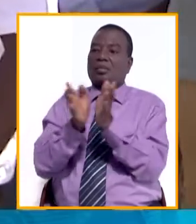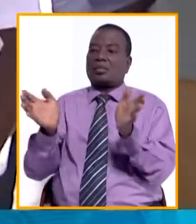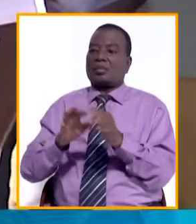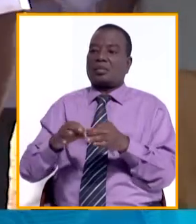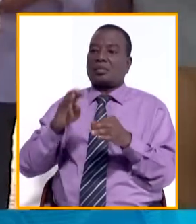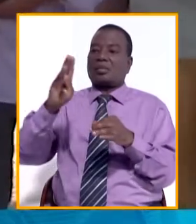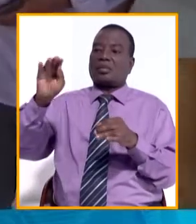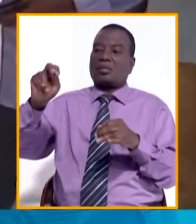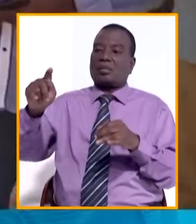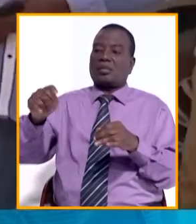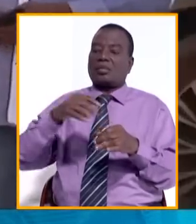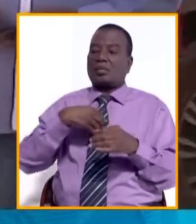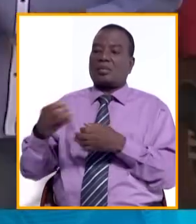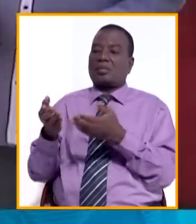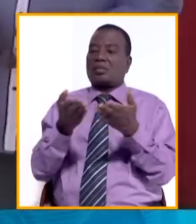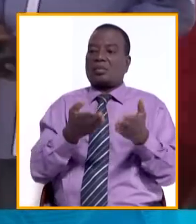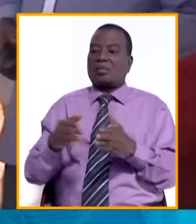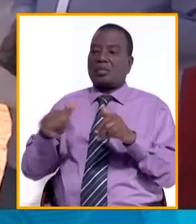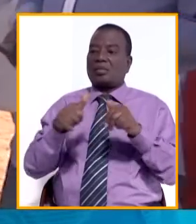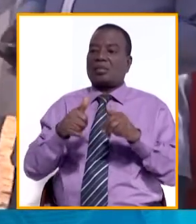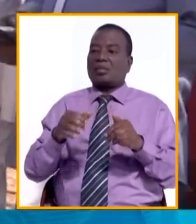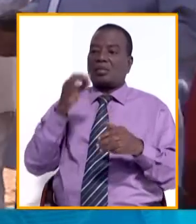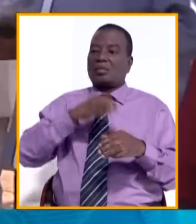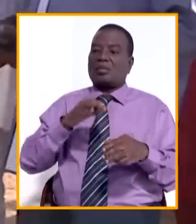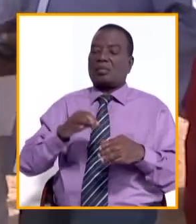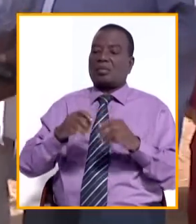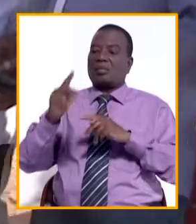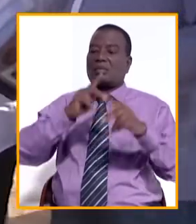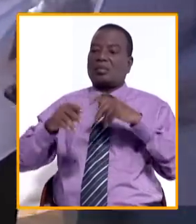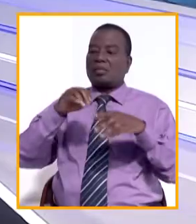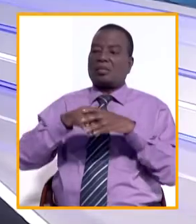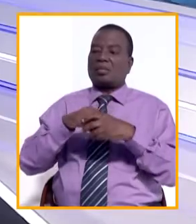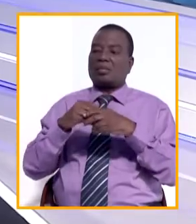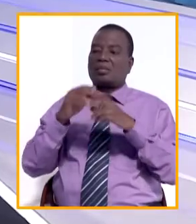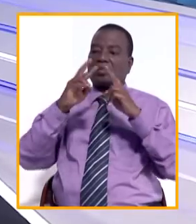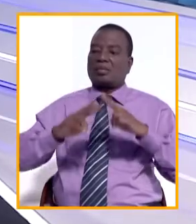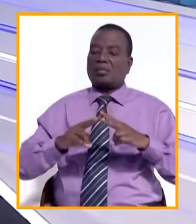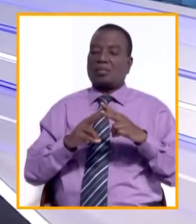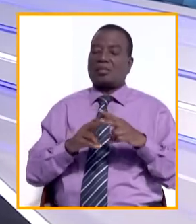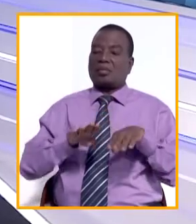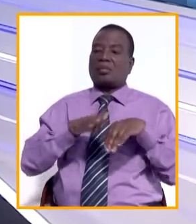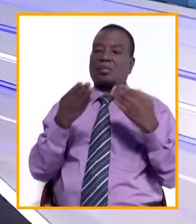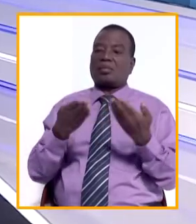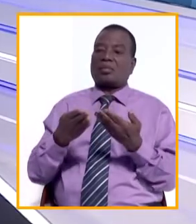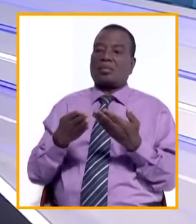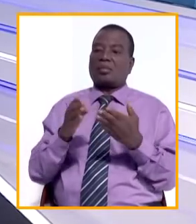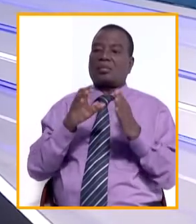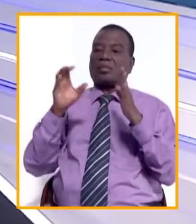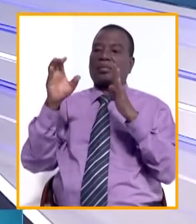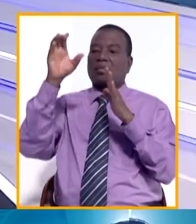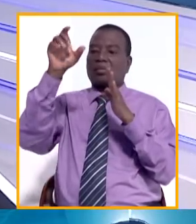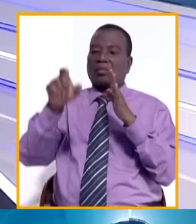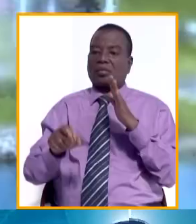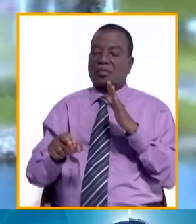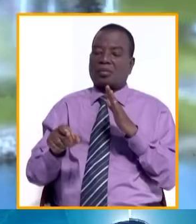poser d'autres actions au profit des populations de la localité. Ouvrons à présent le chapitre santé de ce